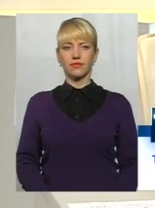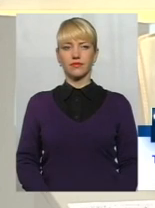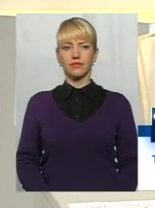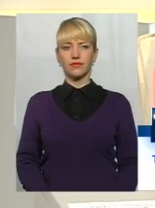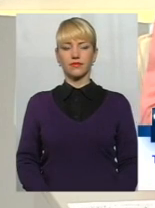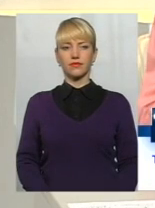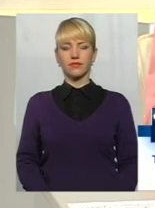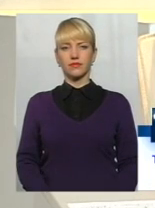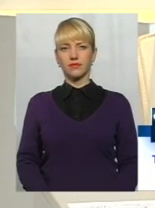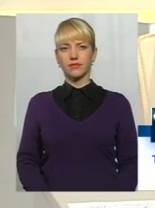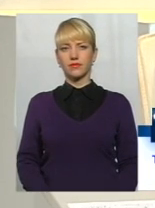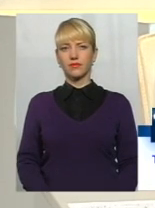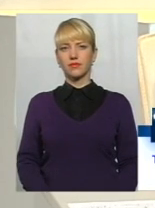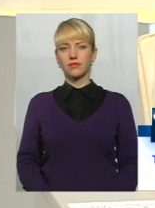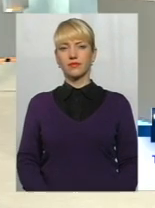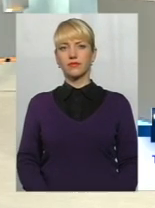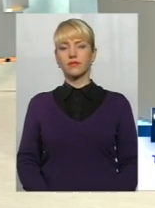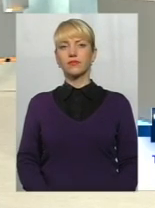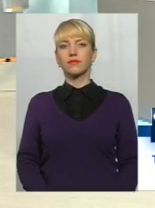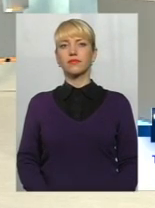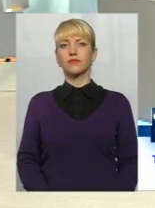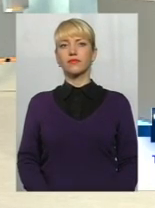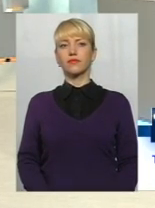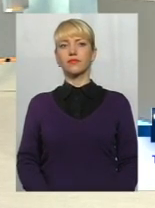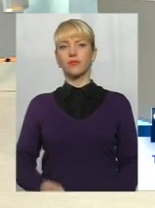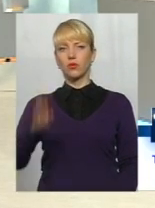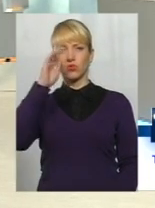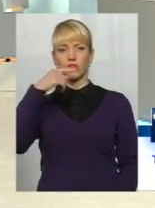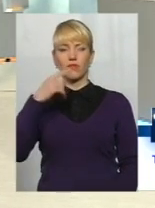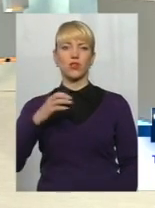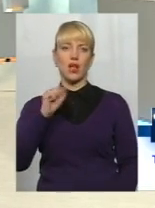Ми вас чуємо, говоріть. Алло, доброго дня.